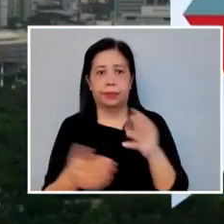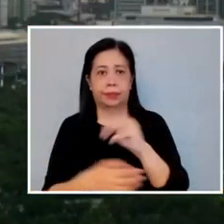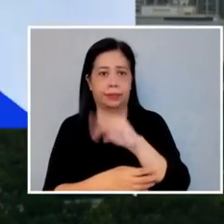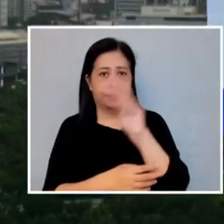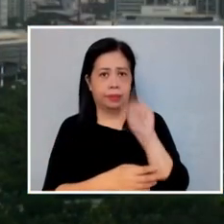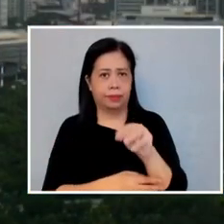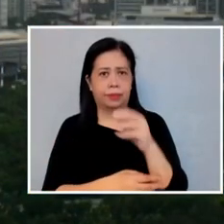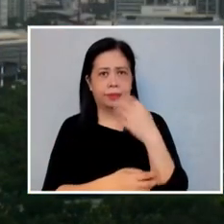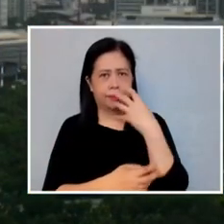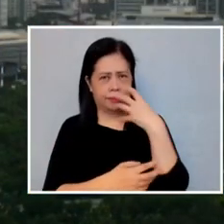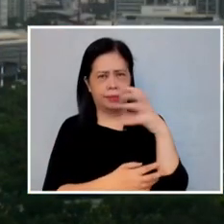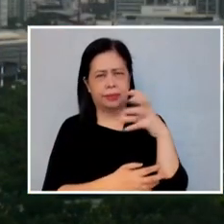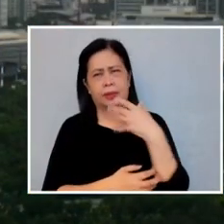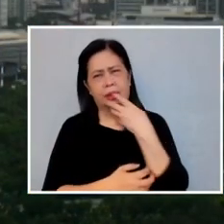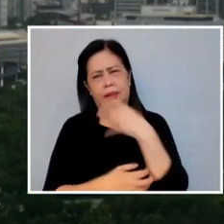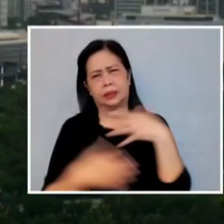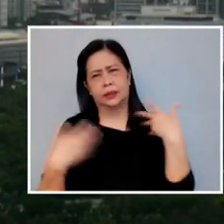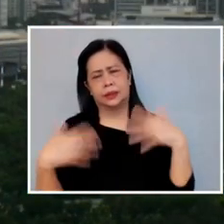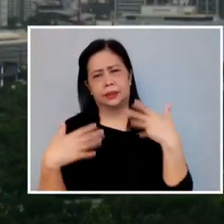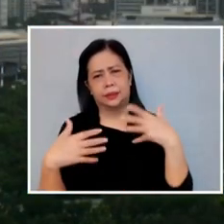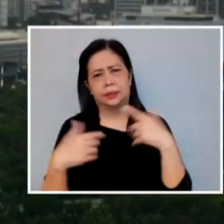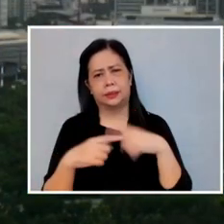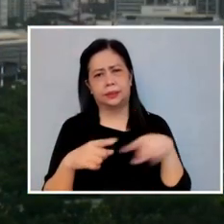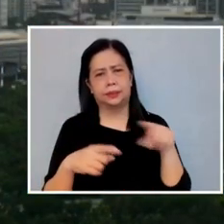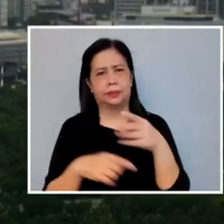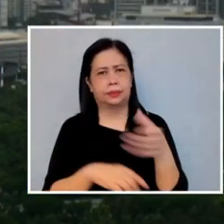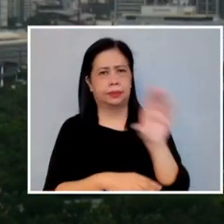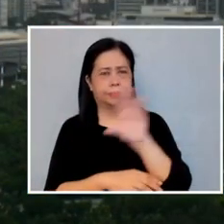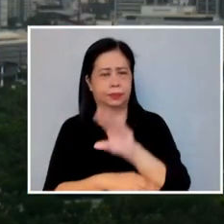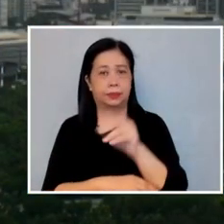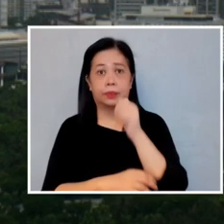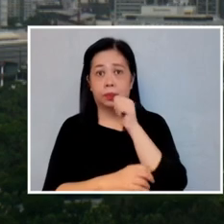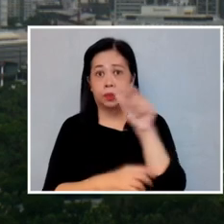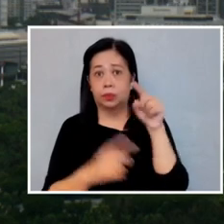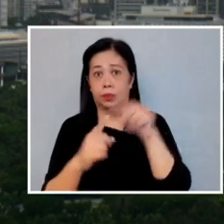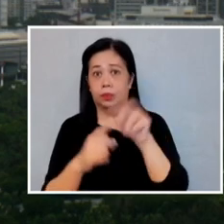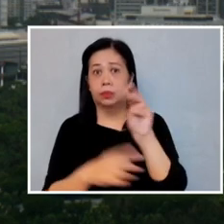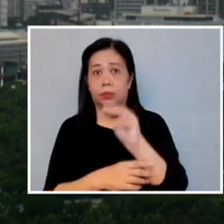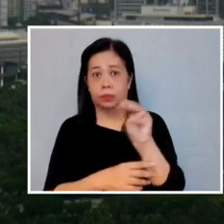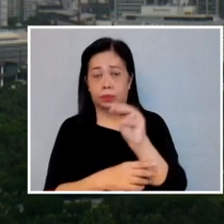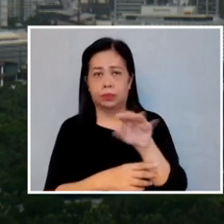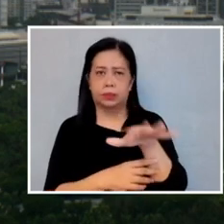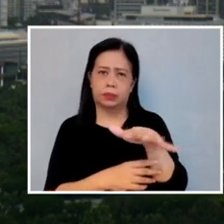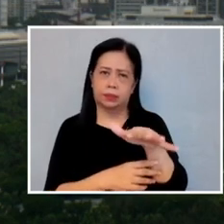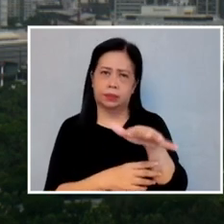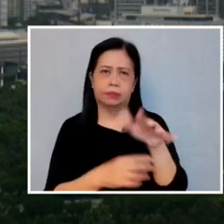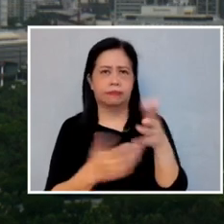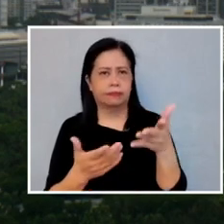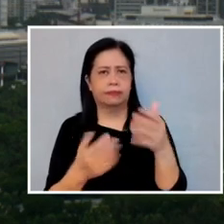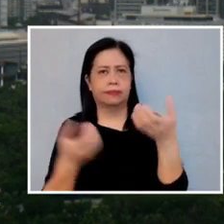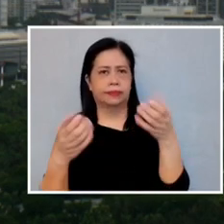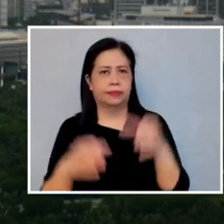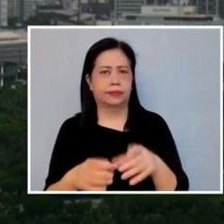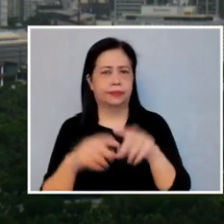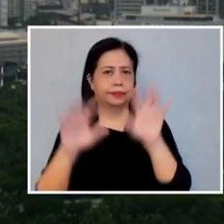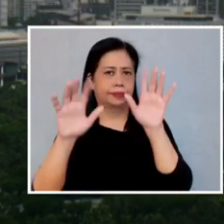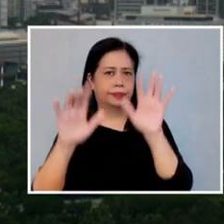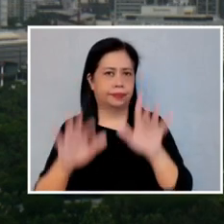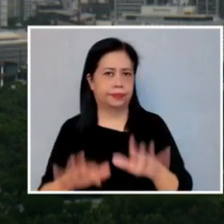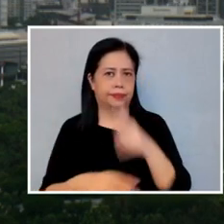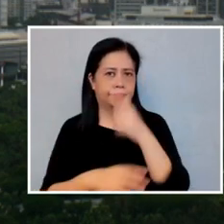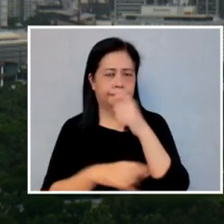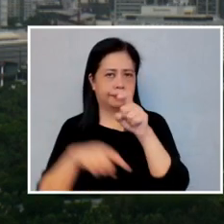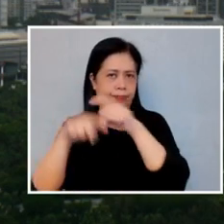magiging maaraw at mainat din umaga hanggang early afternoon. Bukas po hanggang lunas yan at katamtaman o moderate ang tsansa ng mga pagulan dulot ng